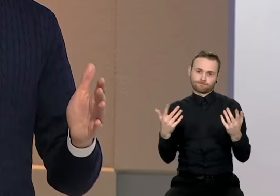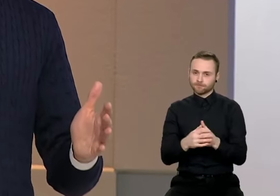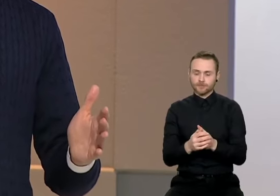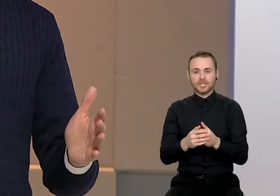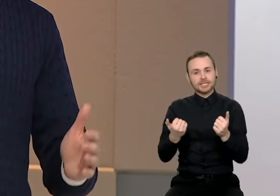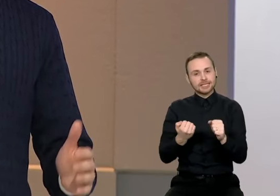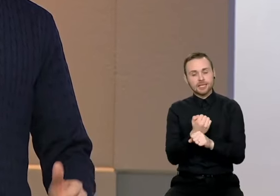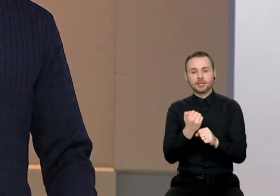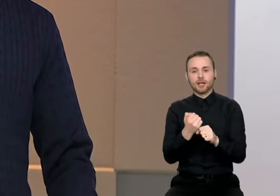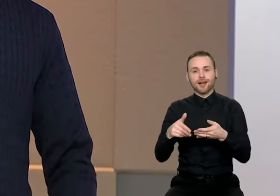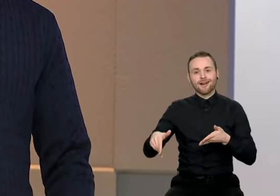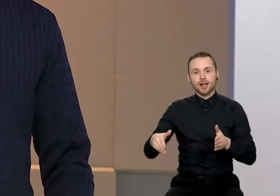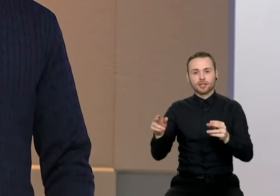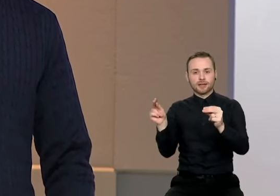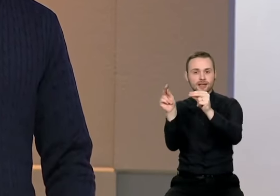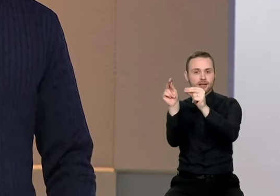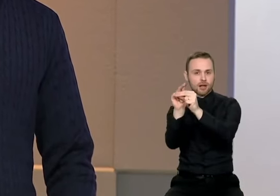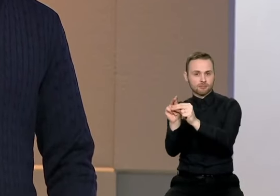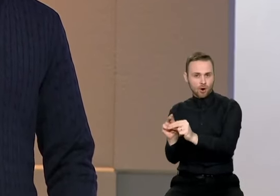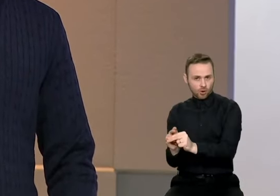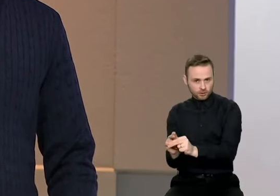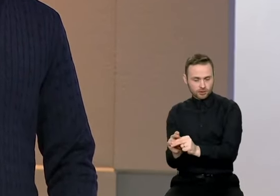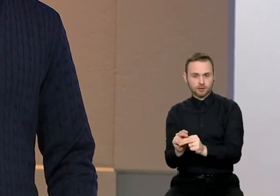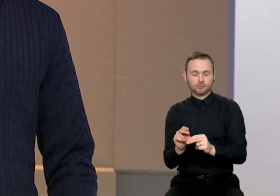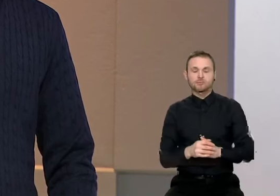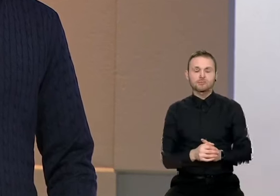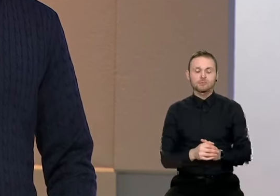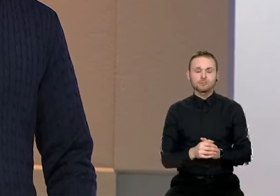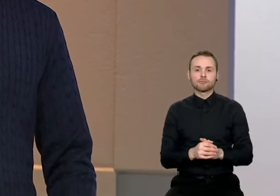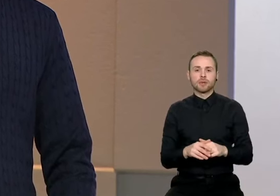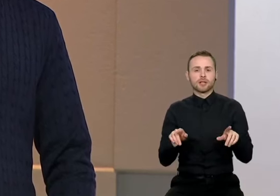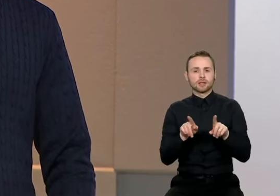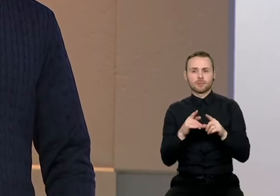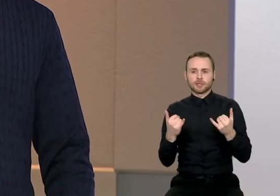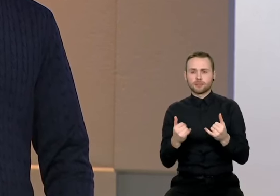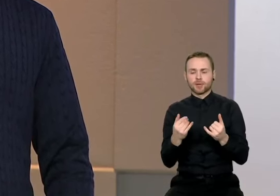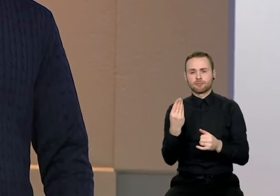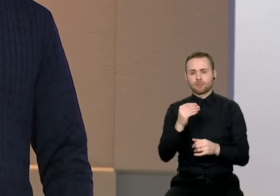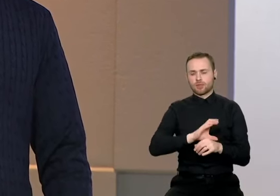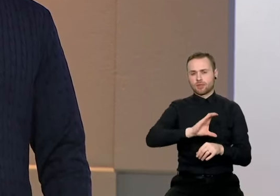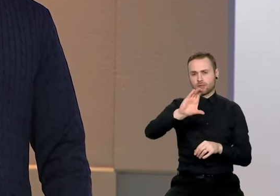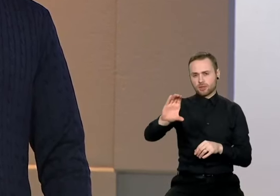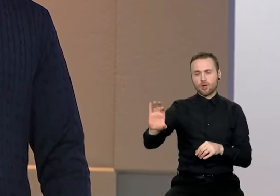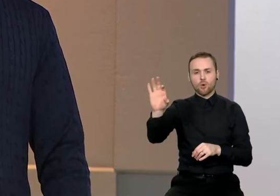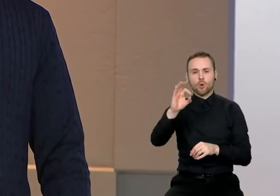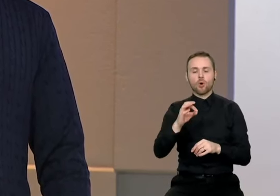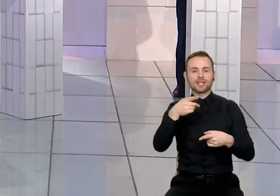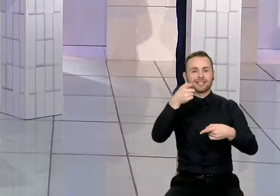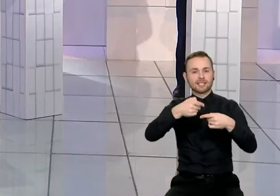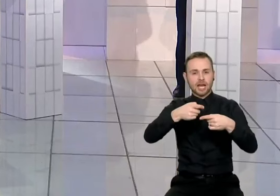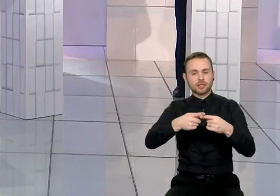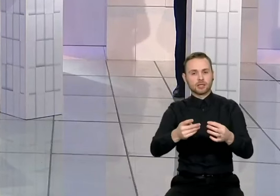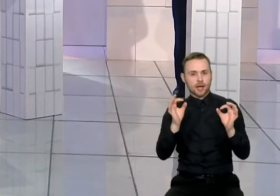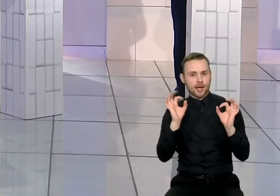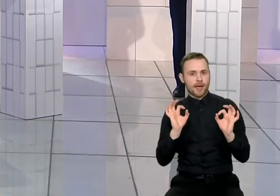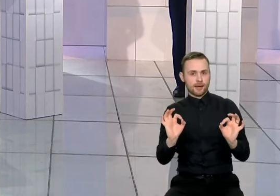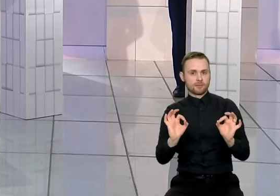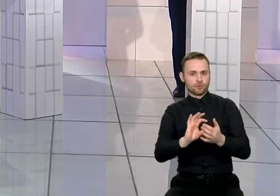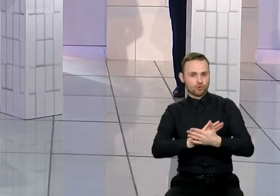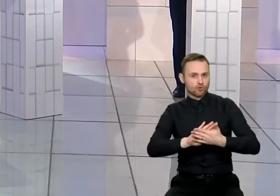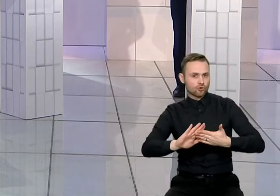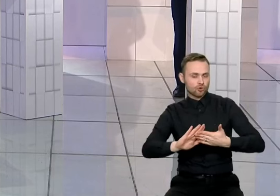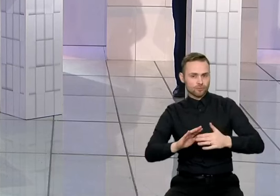remontus. Antras žingsnis reikia dirinti ir spartį investuoti į sankrižų pralaidumą. Trečiojo žingsniu reikia